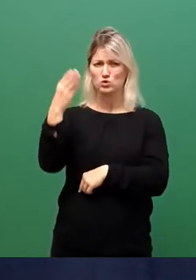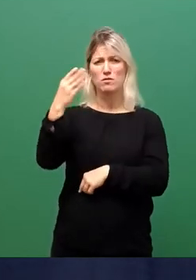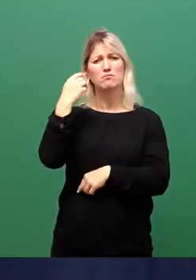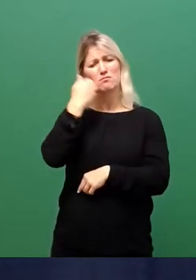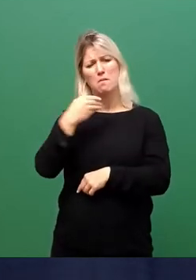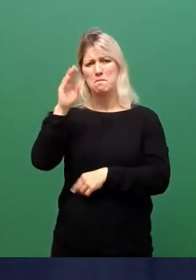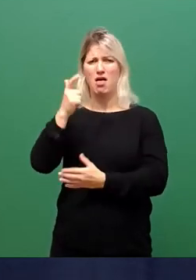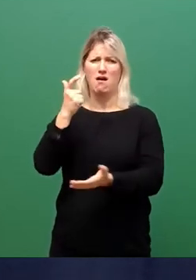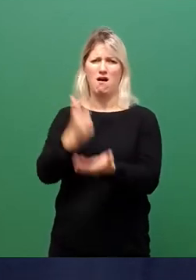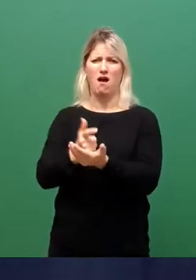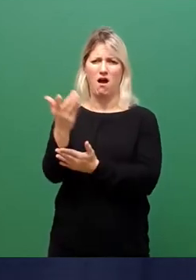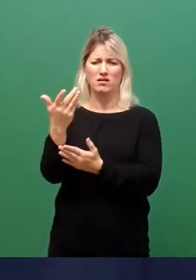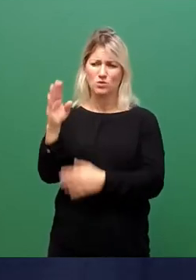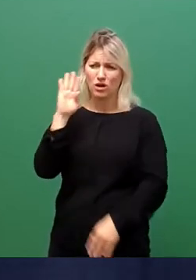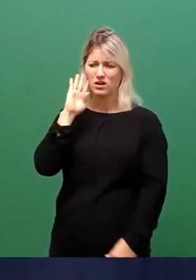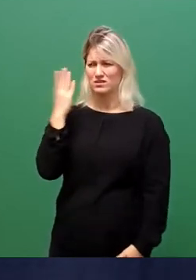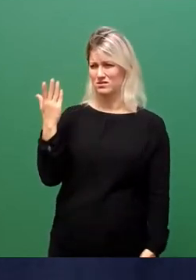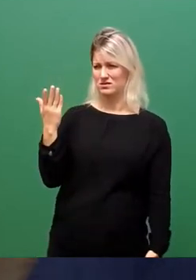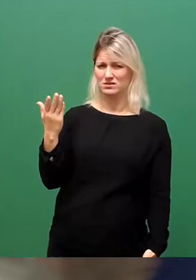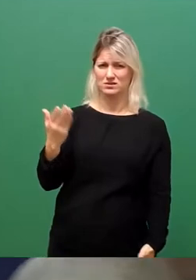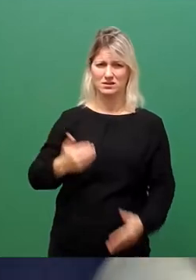sage ich mal, auch effizienter durchzugreifen. Vielen Dank.